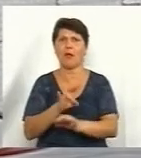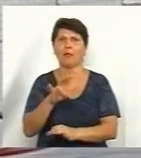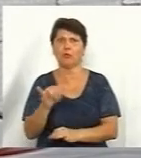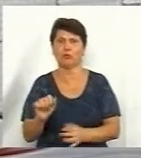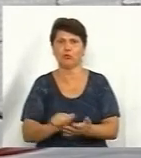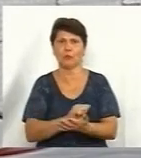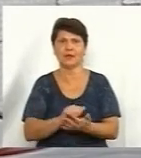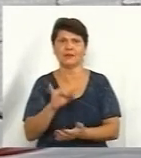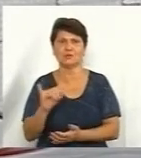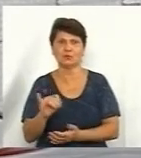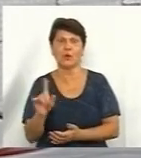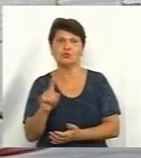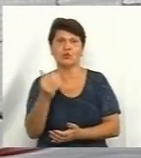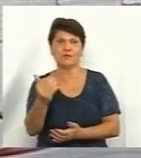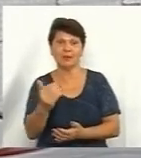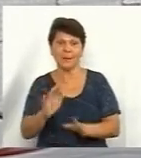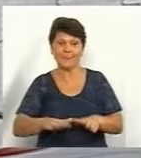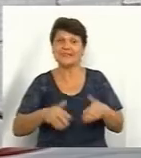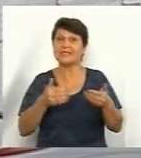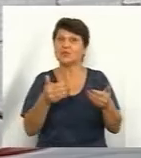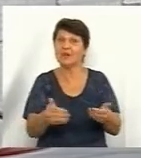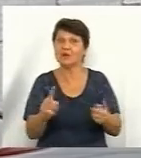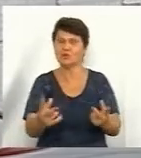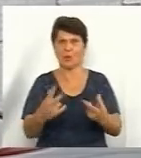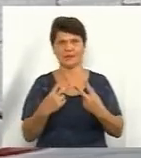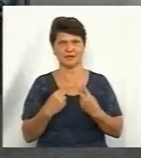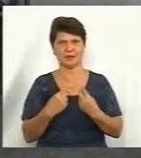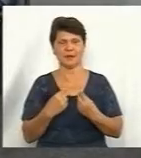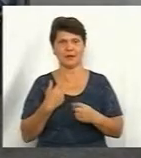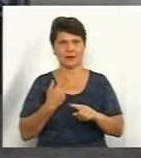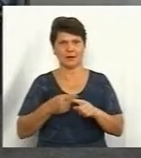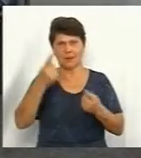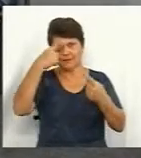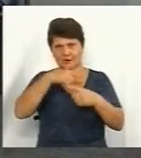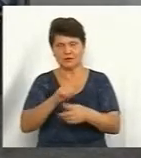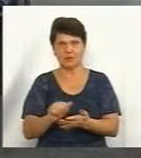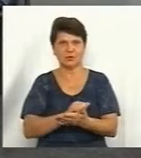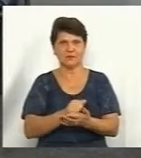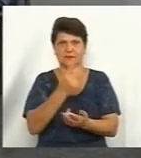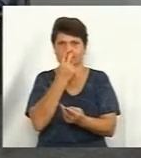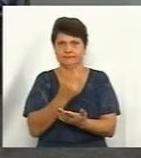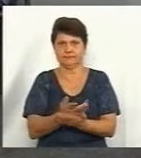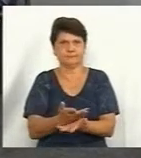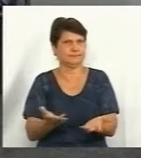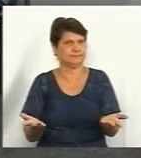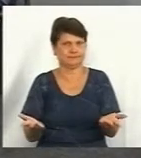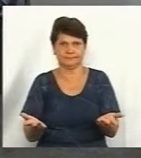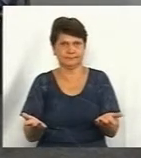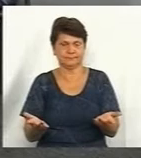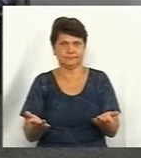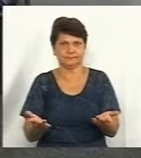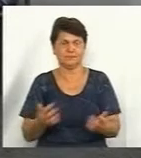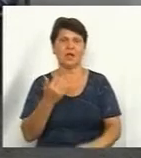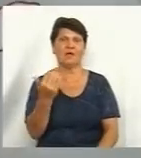презентувати і те, що обіцяли, ми в цій технічній документації просто не побачили, добре зрозуміли, що фейт.